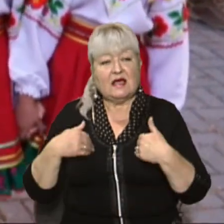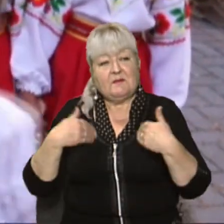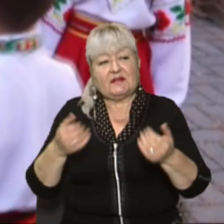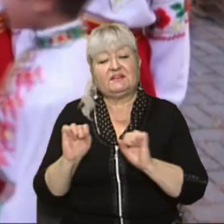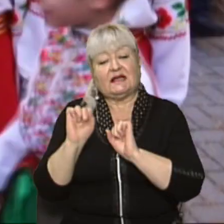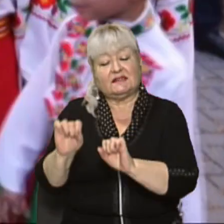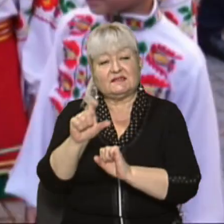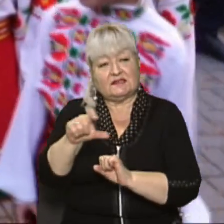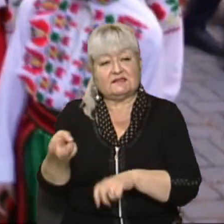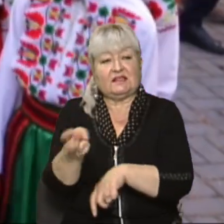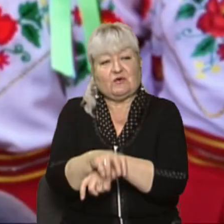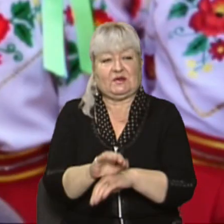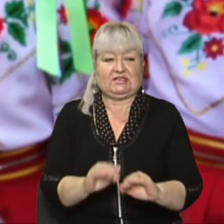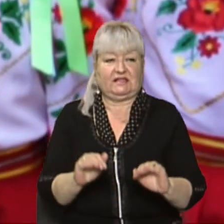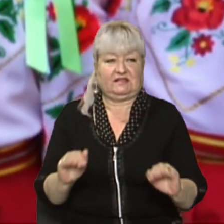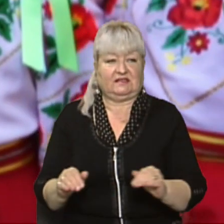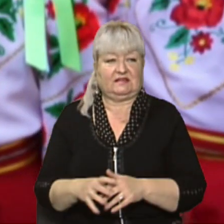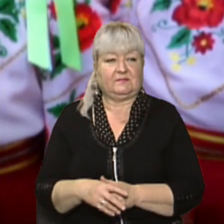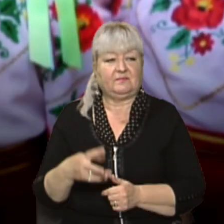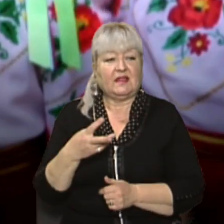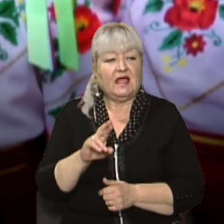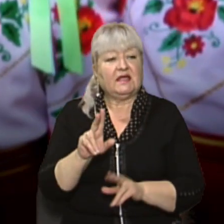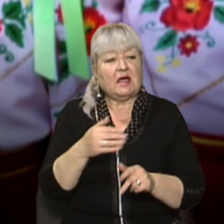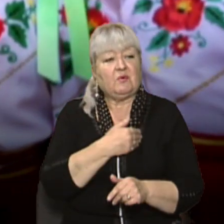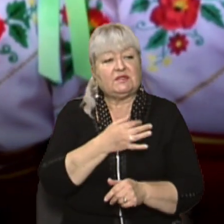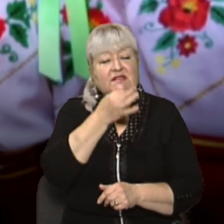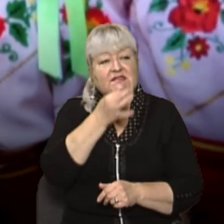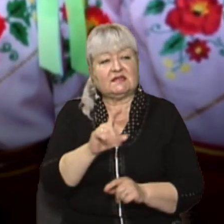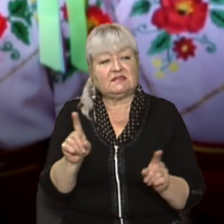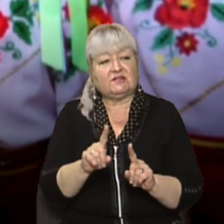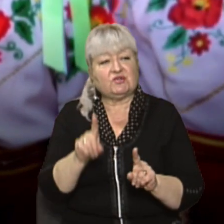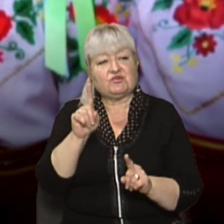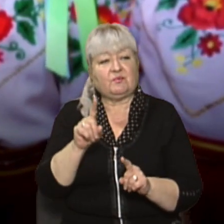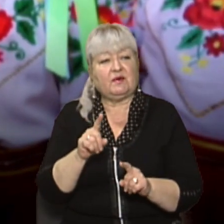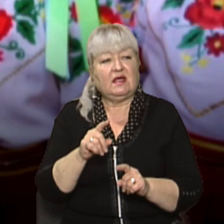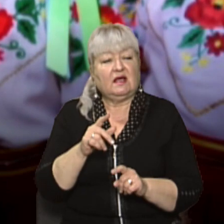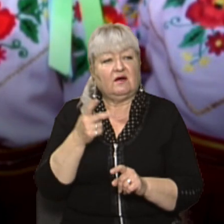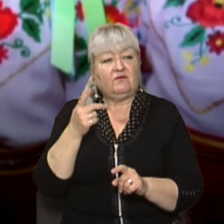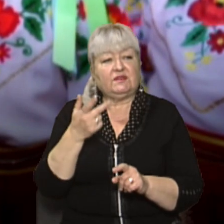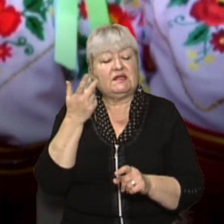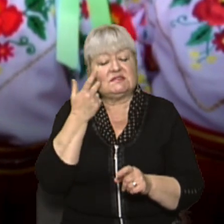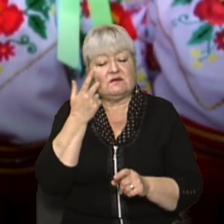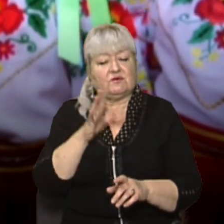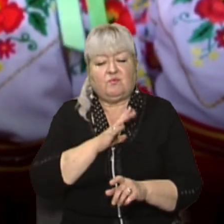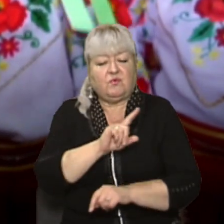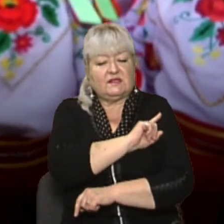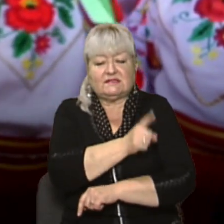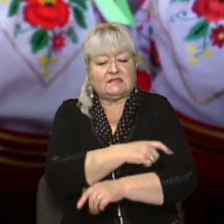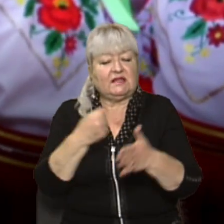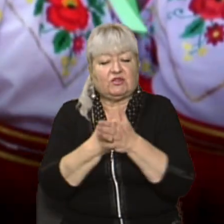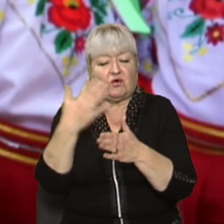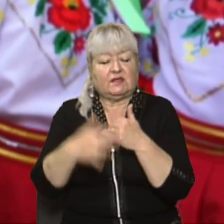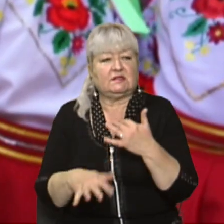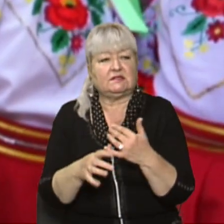захисників прийшли і діти. Я б хотіла сказати, щоб в них ніколи не закінчувалася сила, і щоб вони до самого кіця